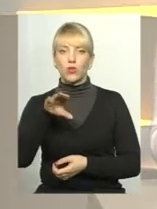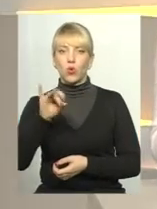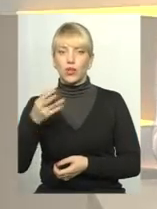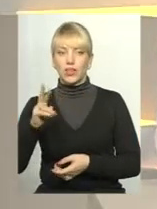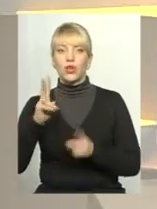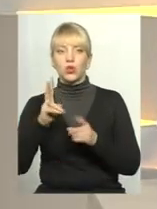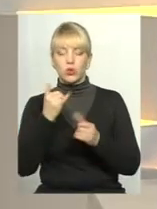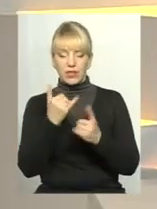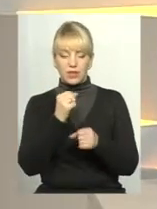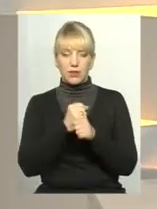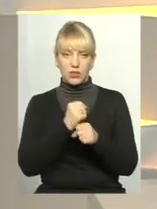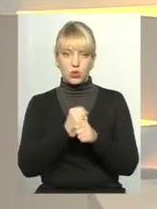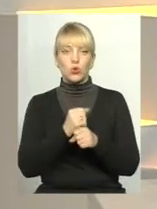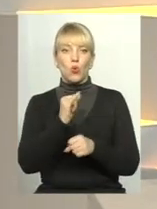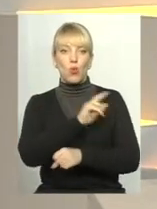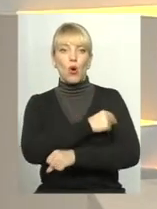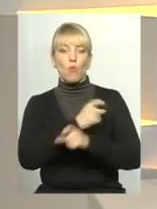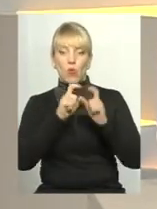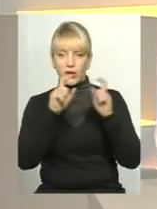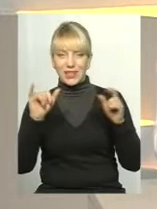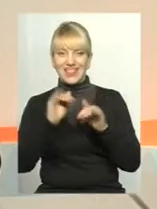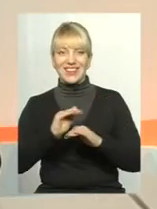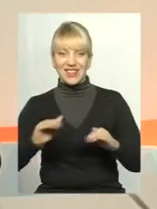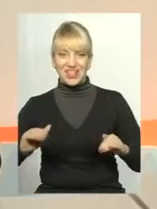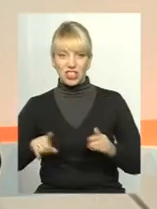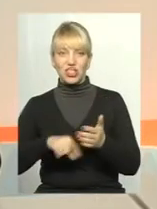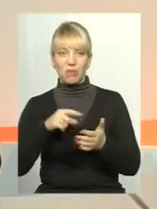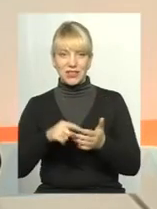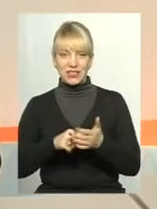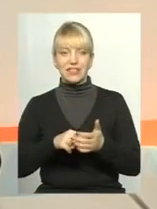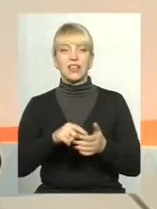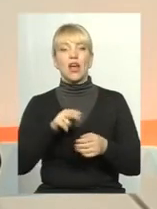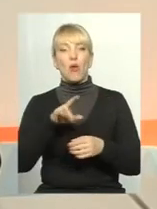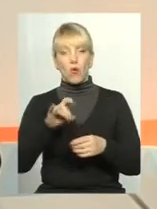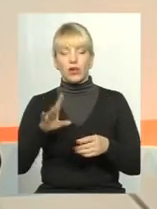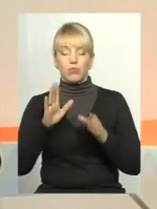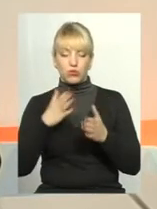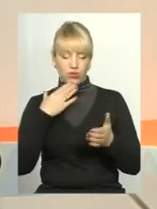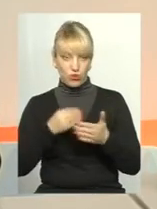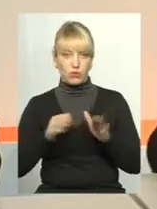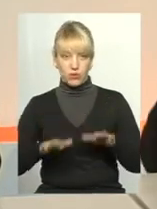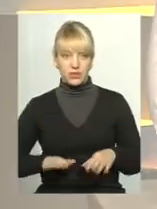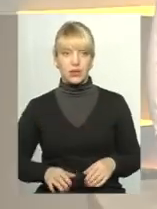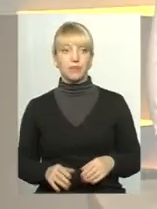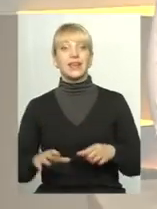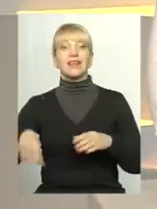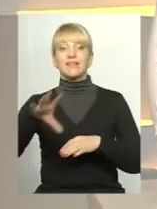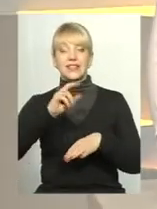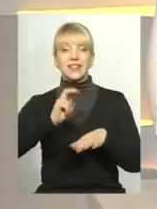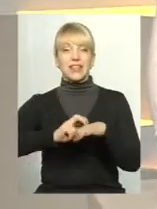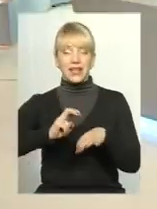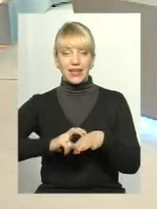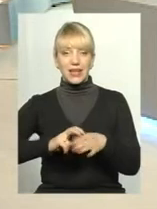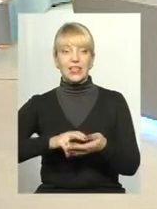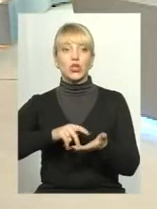поліклініках, і дитячі міські лікарні, всі будуть при своєму місці? Ні, всі лікарі йдуть,